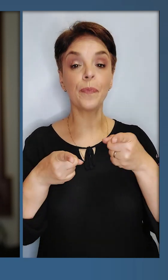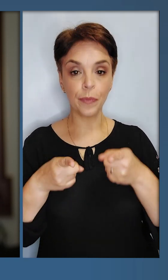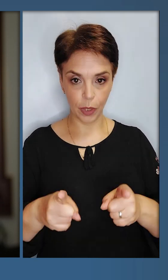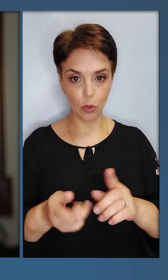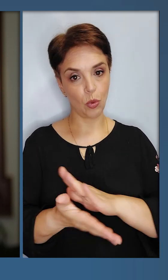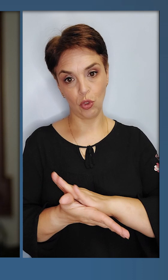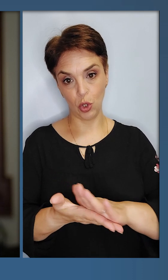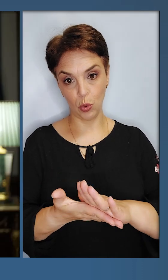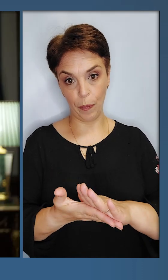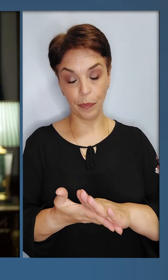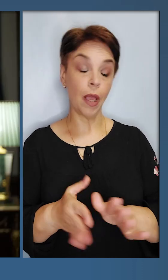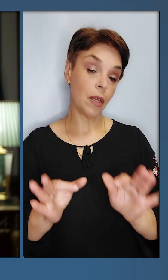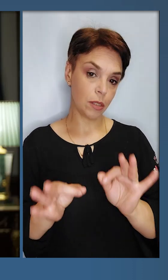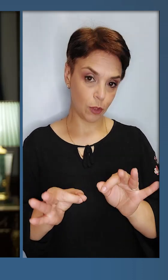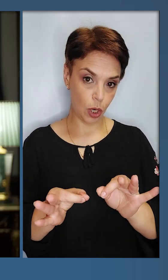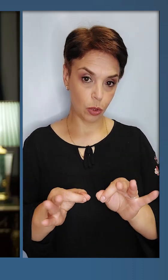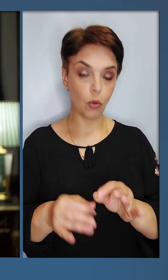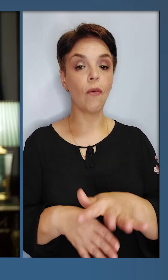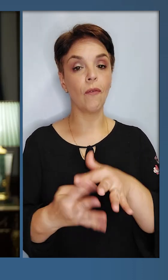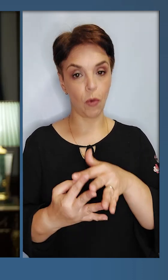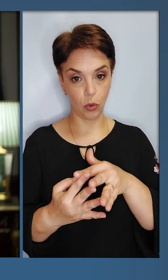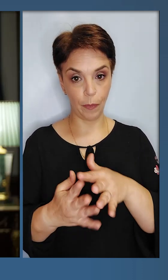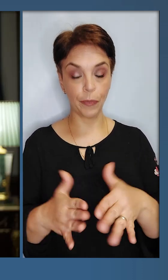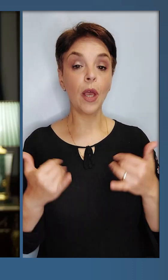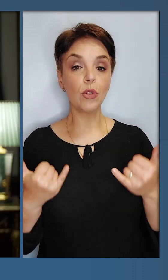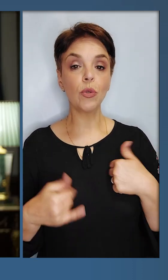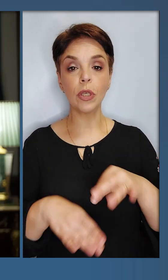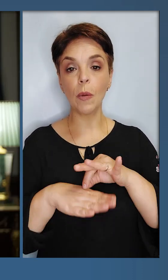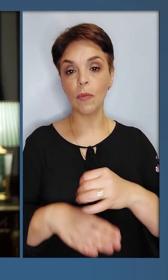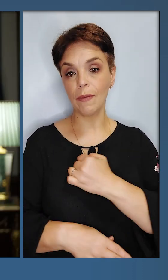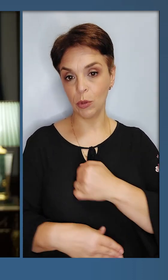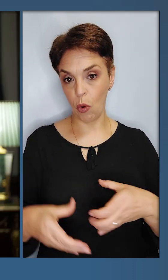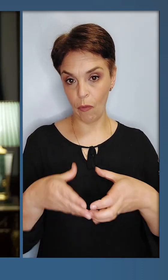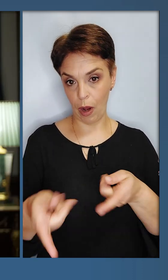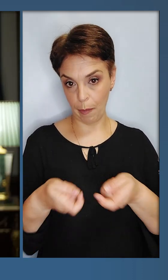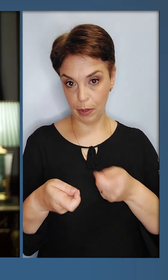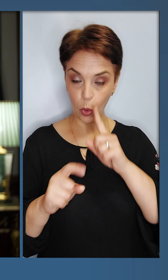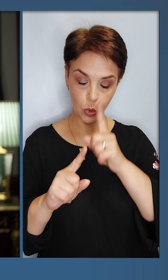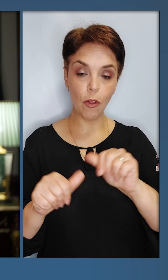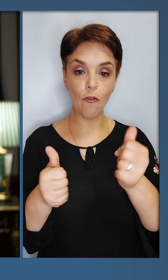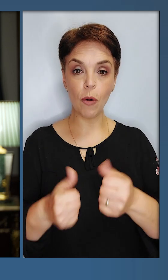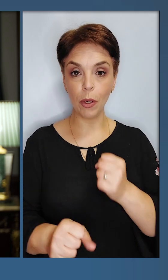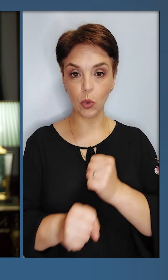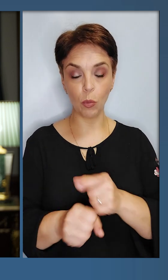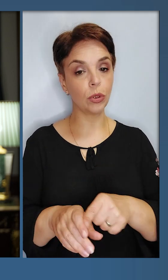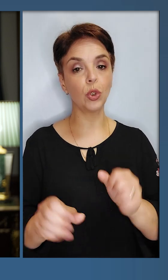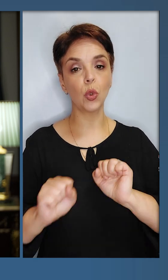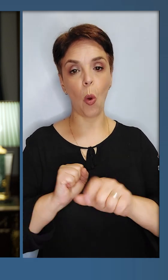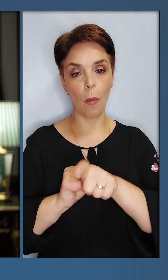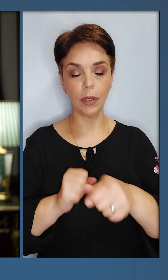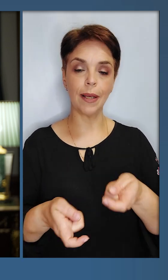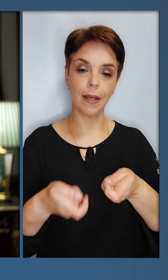дійсно чистою. І, звичайно, фронт. Сьогодні я провів військовий кабінет. Особливий формат роботи з